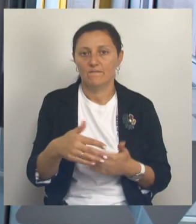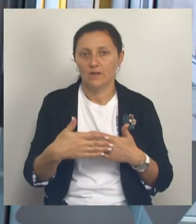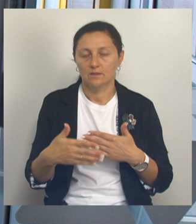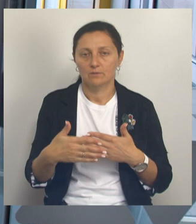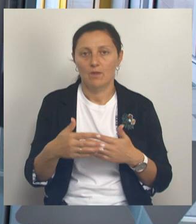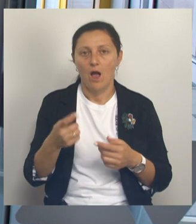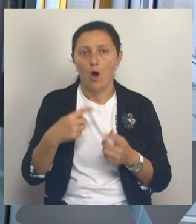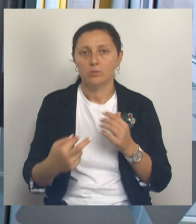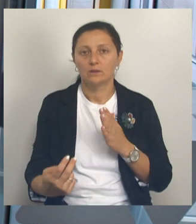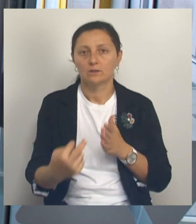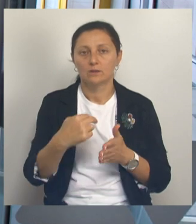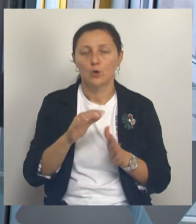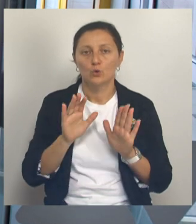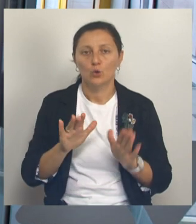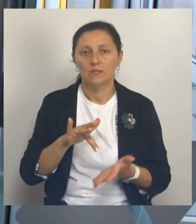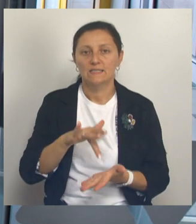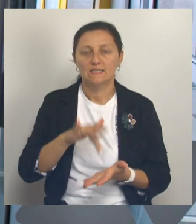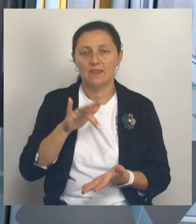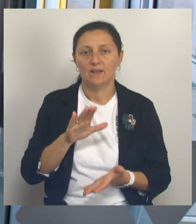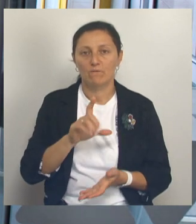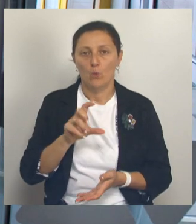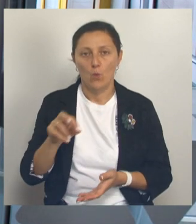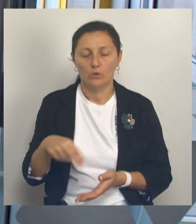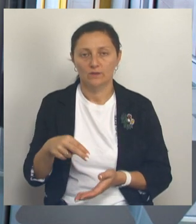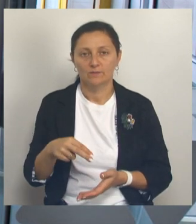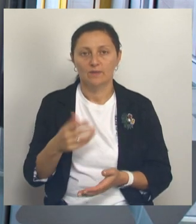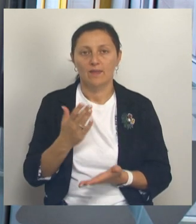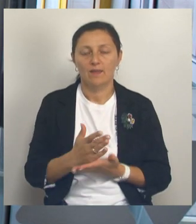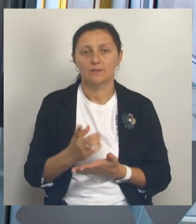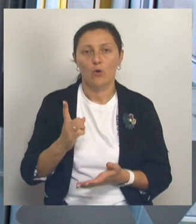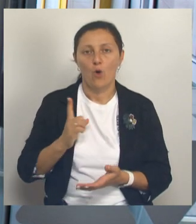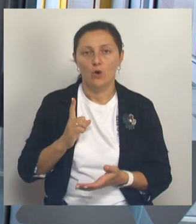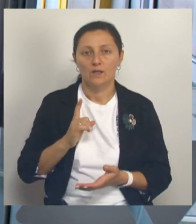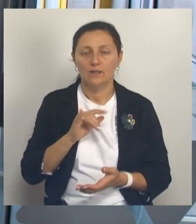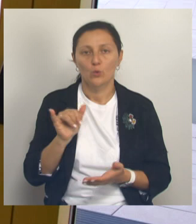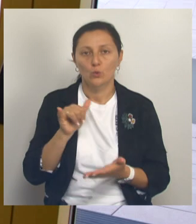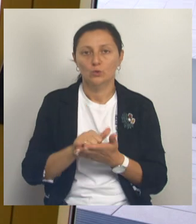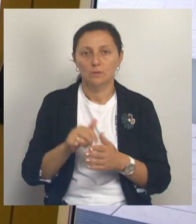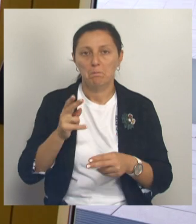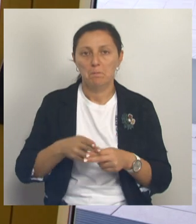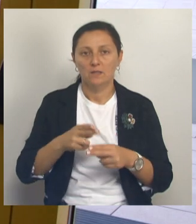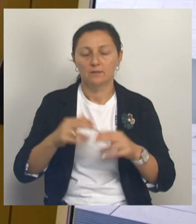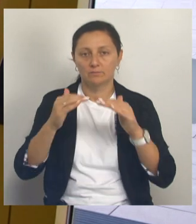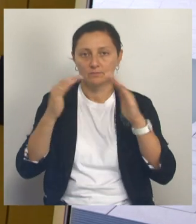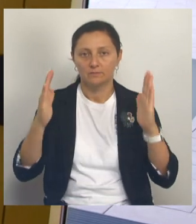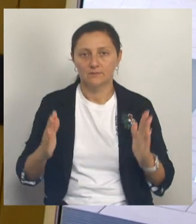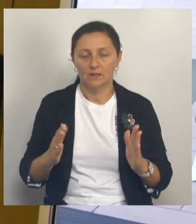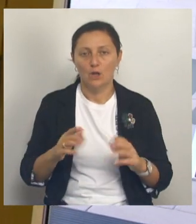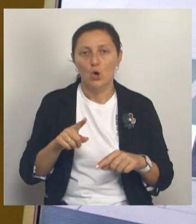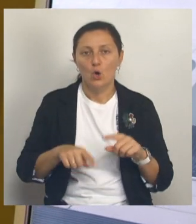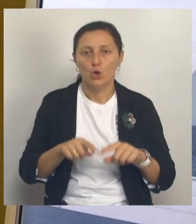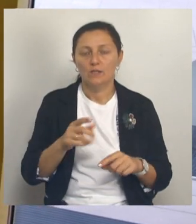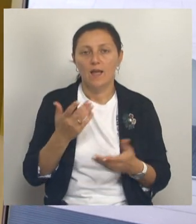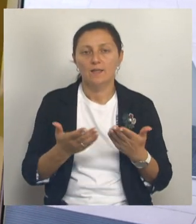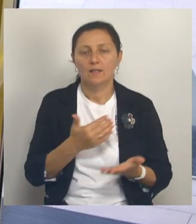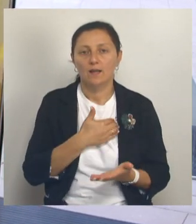А зайти можно только через центральную входную группу, где есть охранник и установлен металлодетектор. Кстати, родители, которым, к примеру, нужно